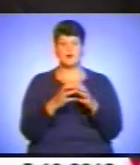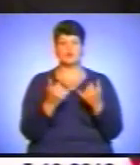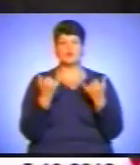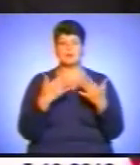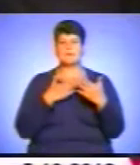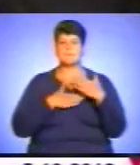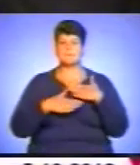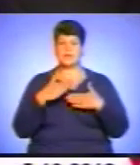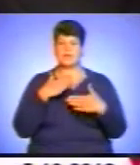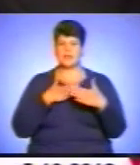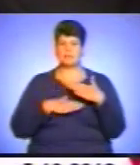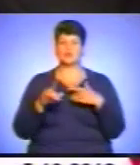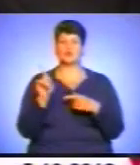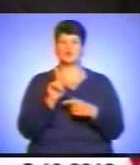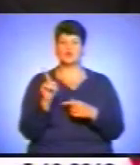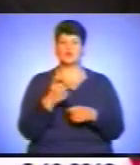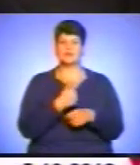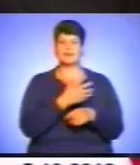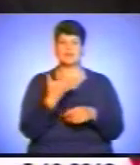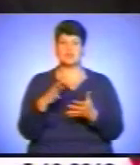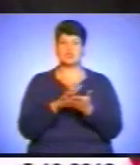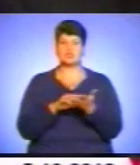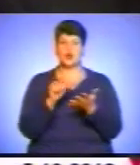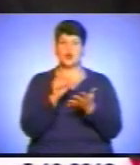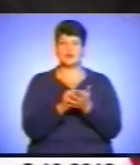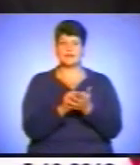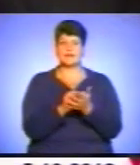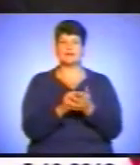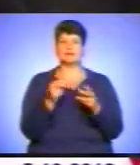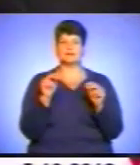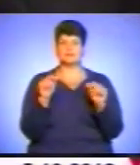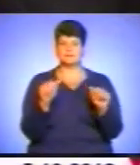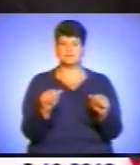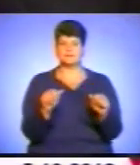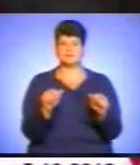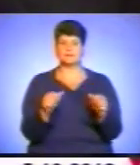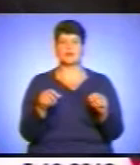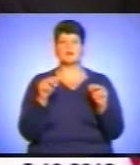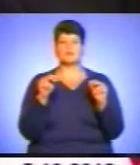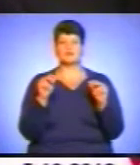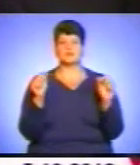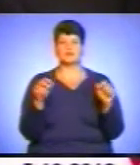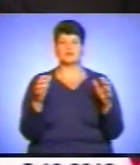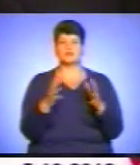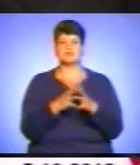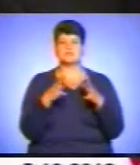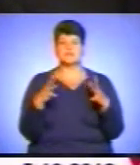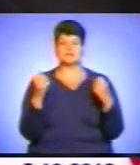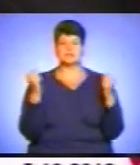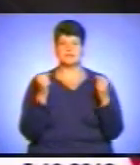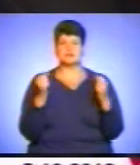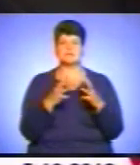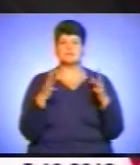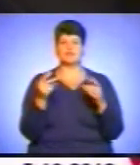наші орендарі, ті, що орендують землю, посів озими, майже збільшують півтора